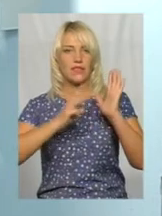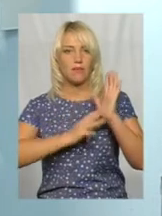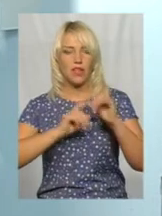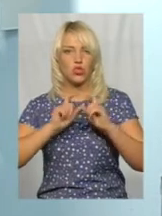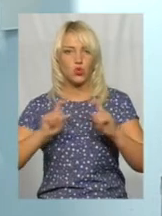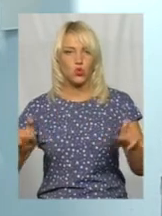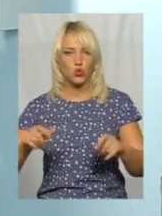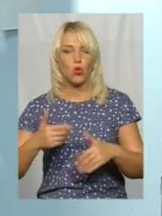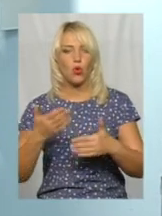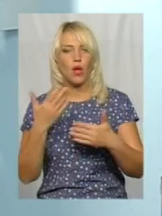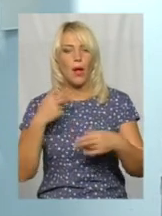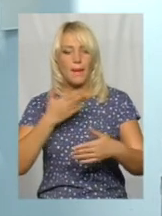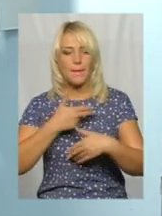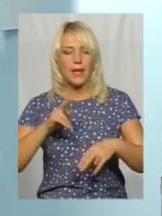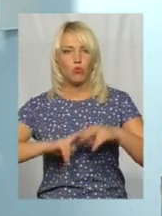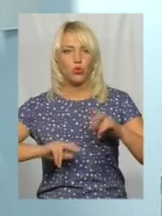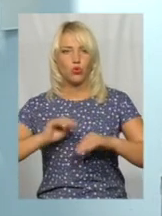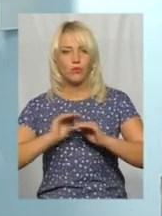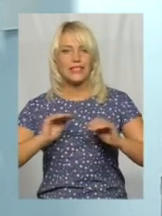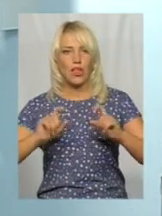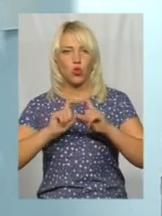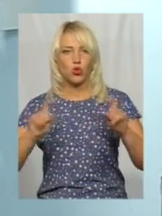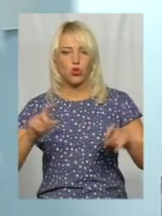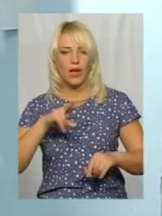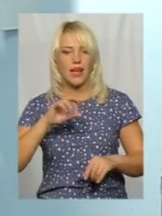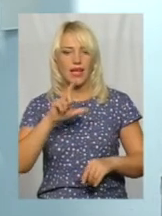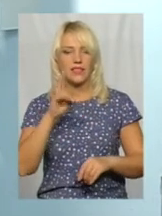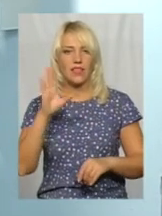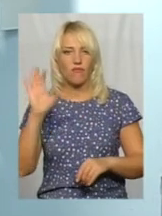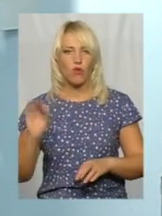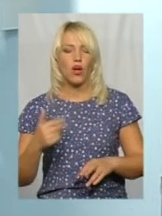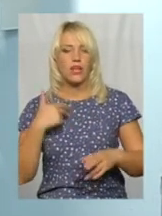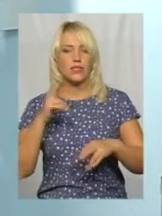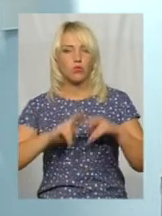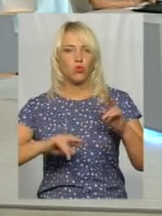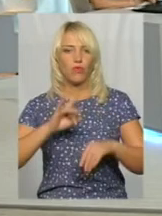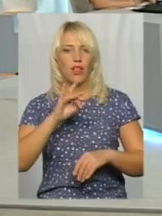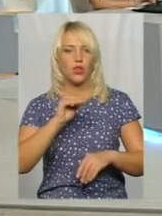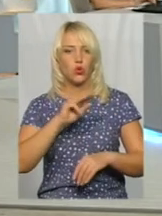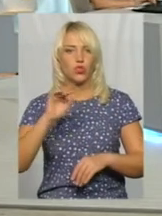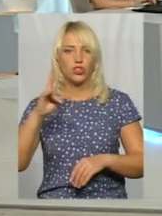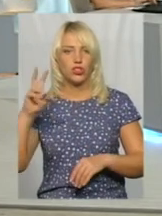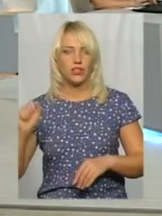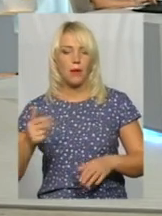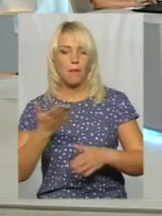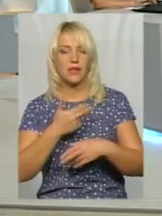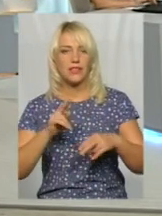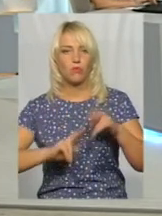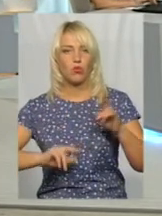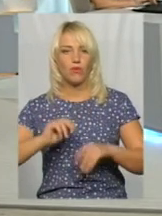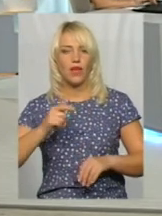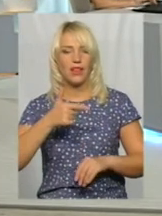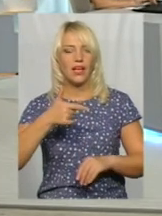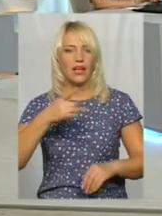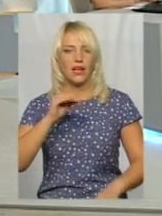Ми будуємо садочок Лєзнєво. Ми збудували садочок в Ружичні. Ми збудували садочок у Гречанах